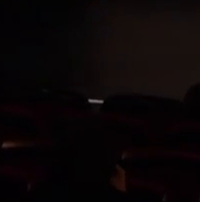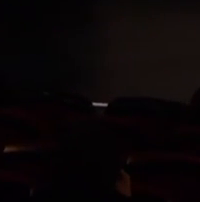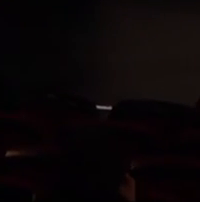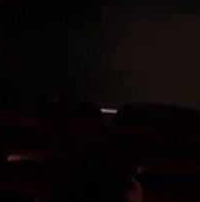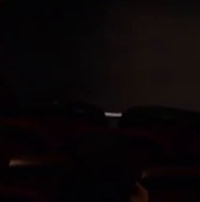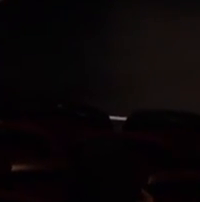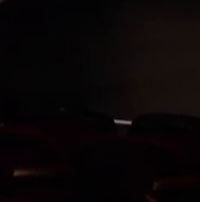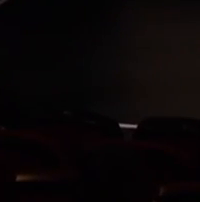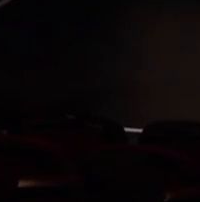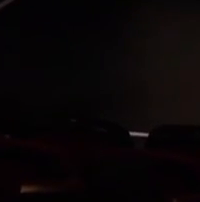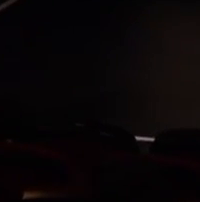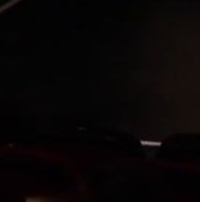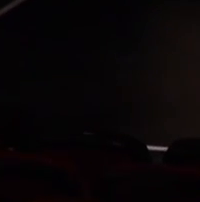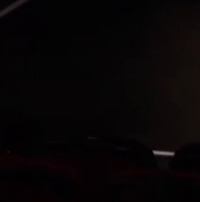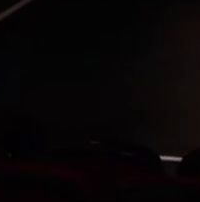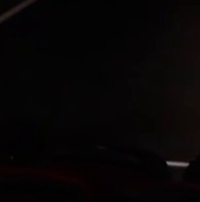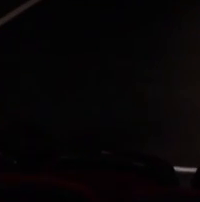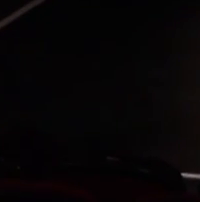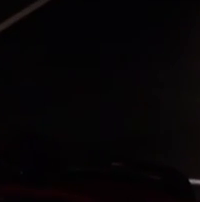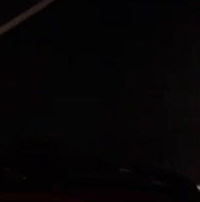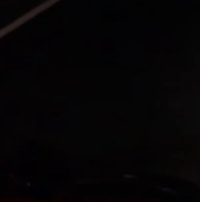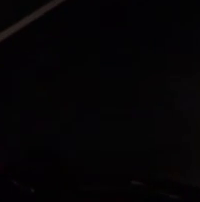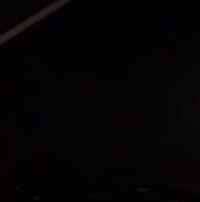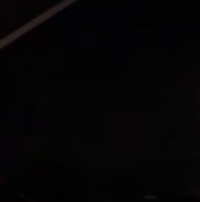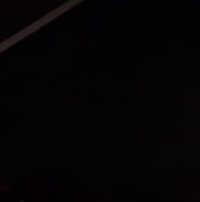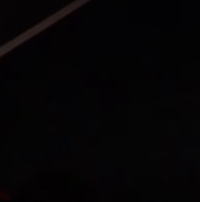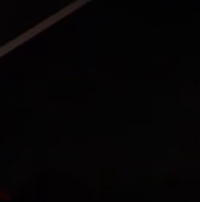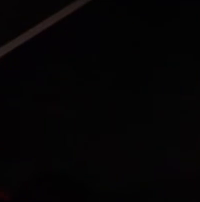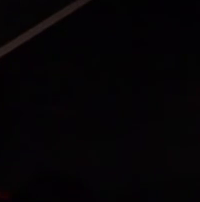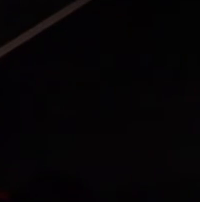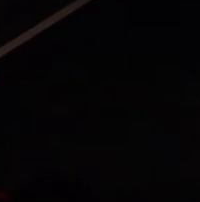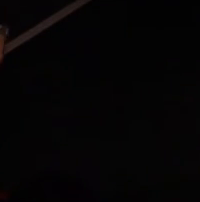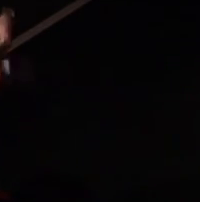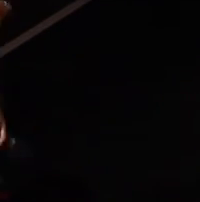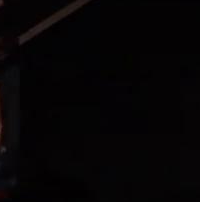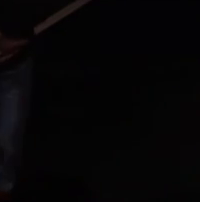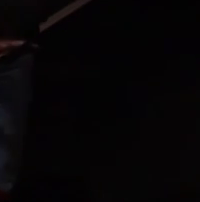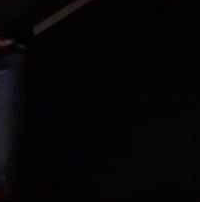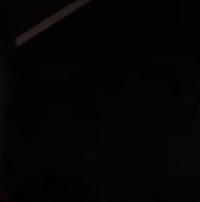-vous le 2 juin pour le 3ème et dernier débat de ce cycle merci à tous d'être venus bonsoir